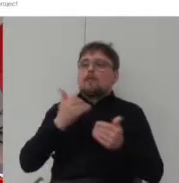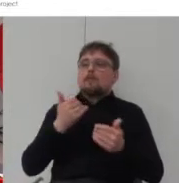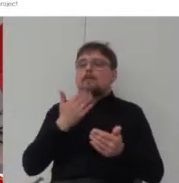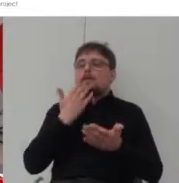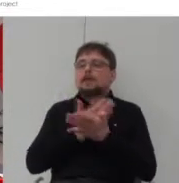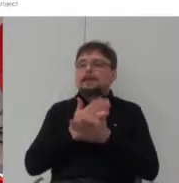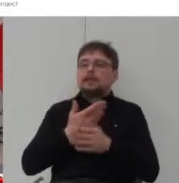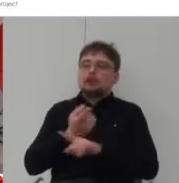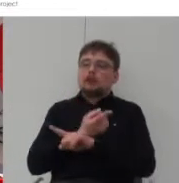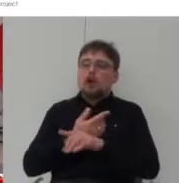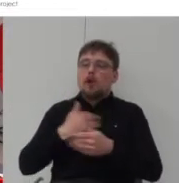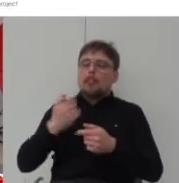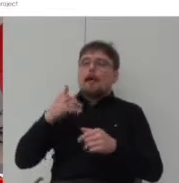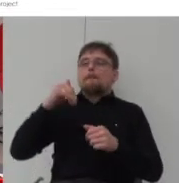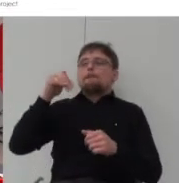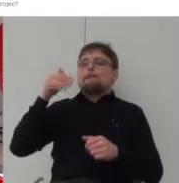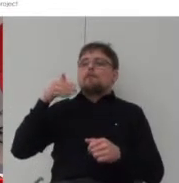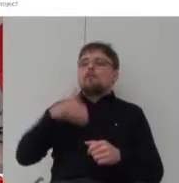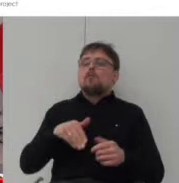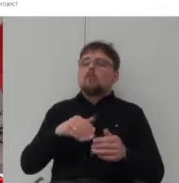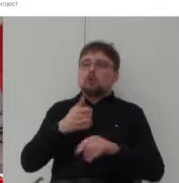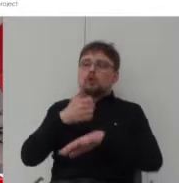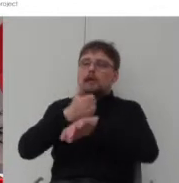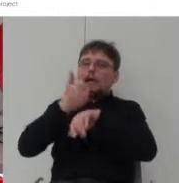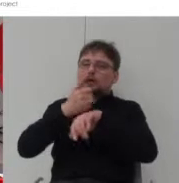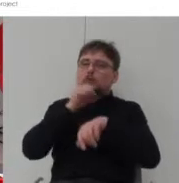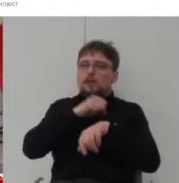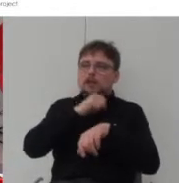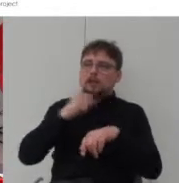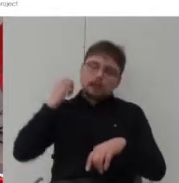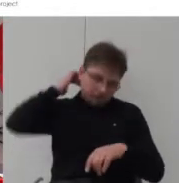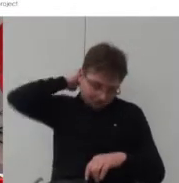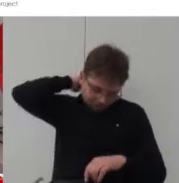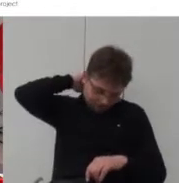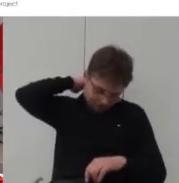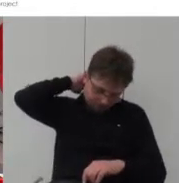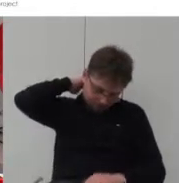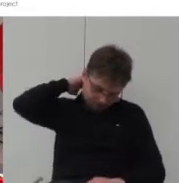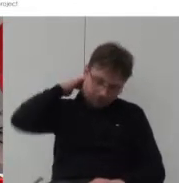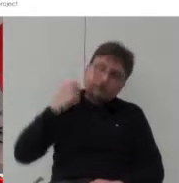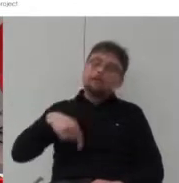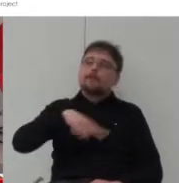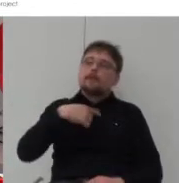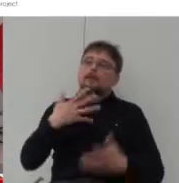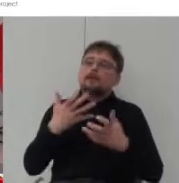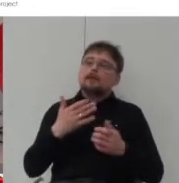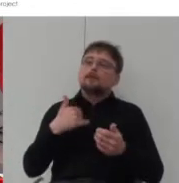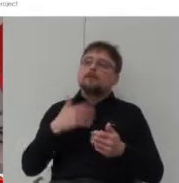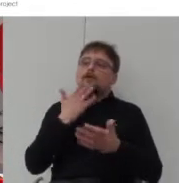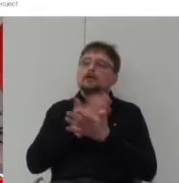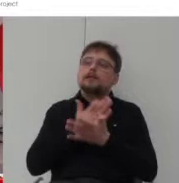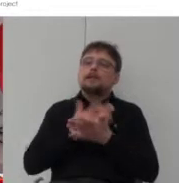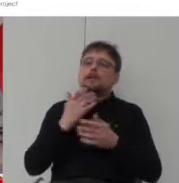od starego ratusza już nieużywanego i architekci starali się zaprojektować co sobie będzie tylko efektywne energetycznie